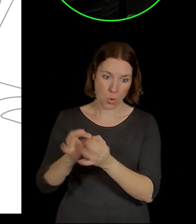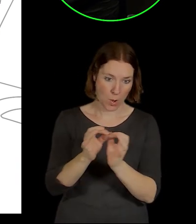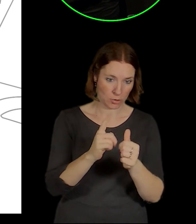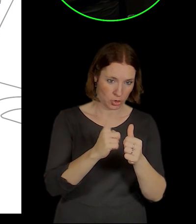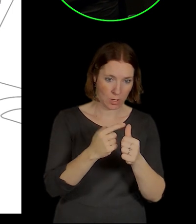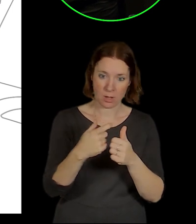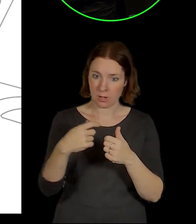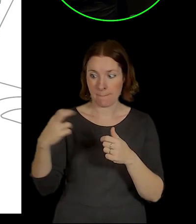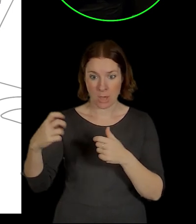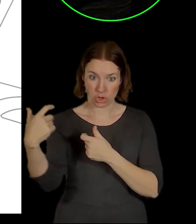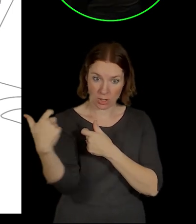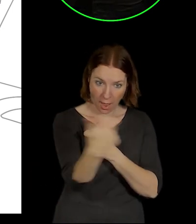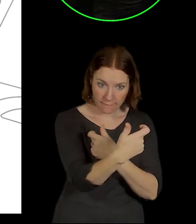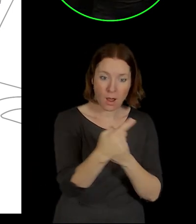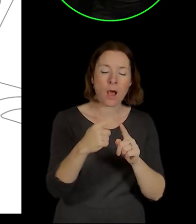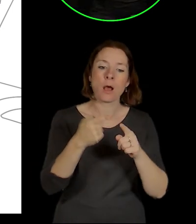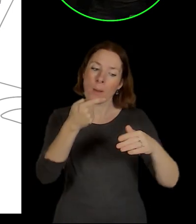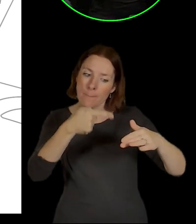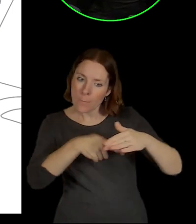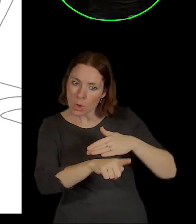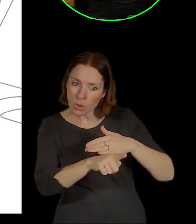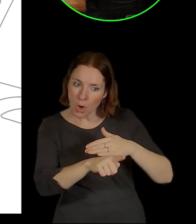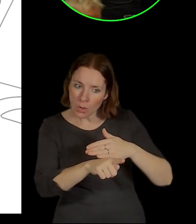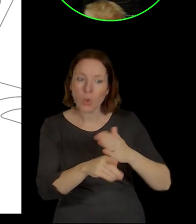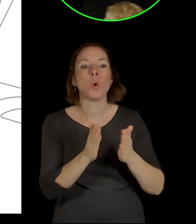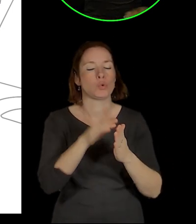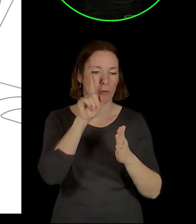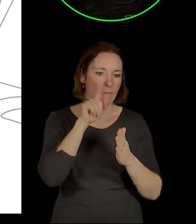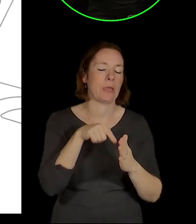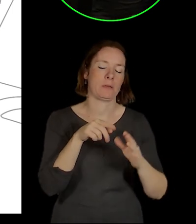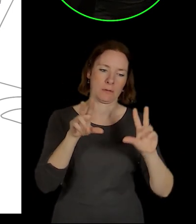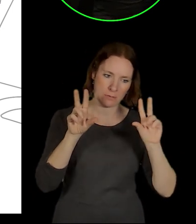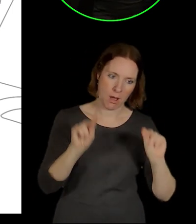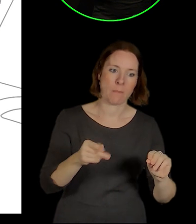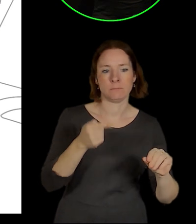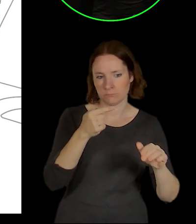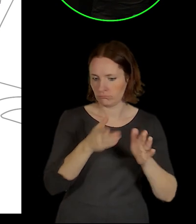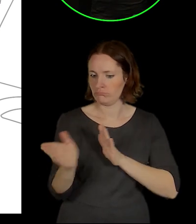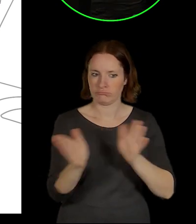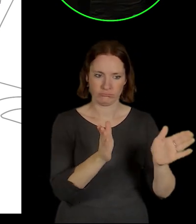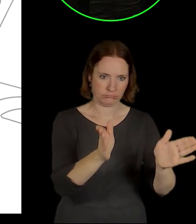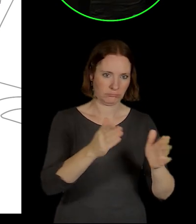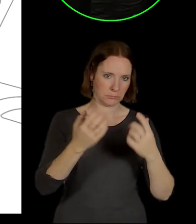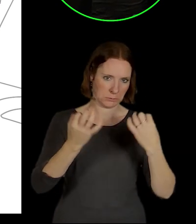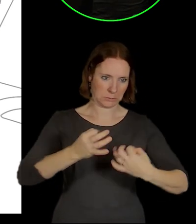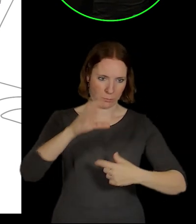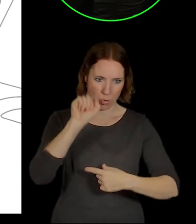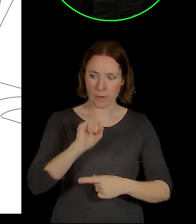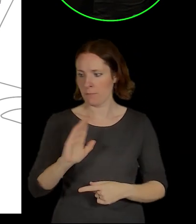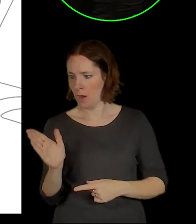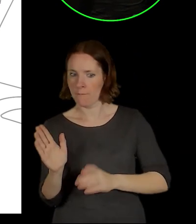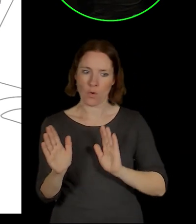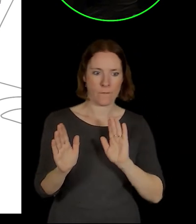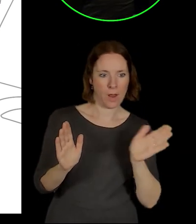klávka a jednak podchody a jakmile se na ně dostanete, tak víte, že se dostanete do všech médií, co tam jsou. Stačí jenom odbočit doprava nebo